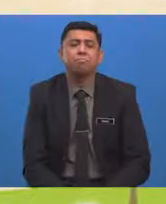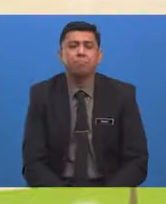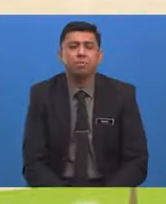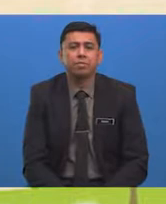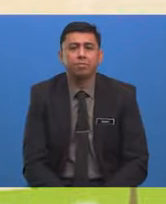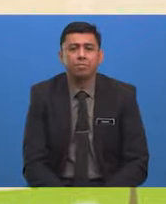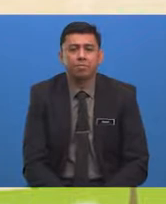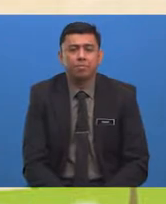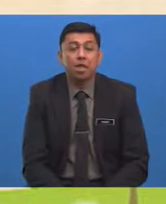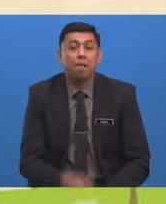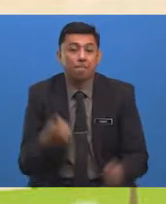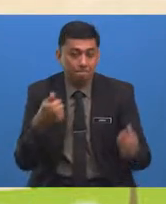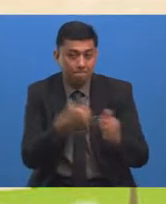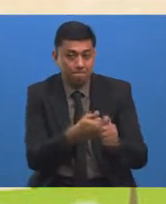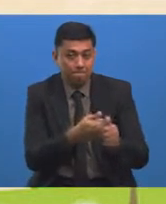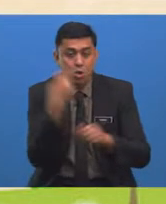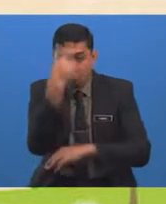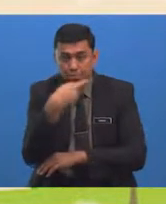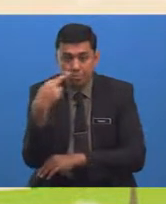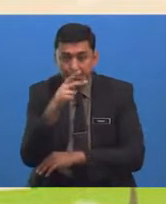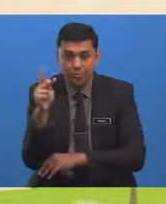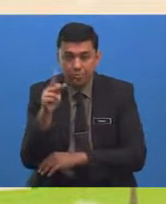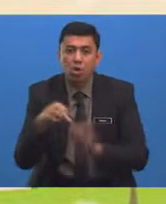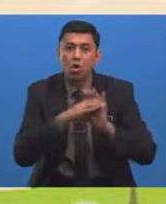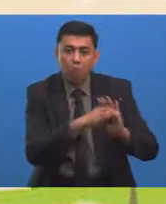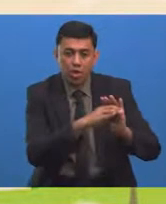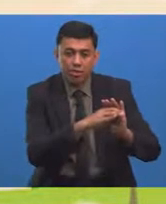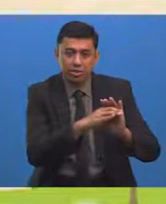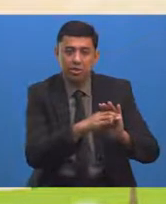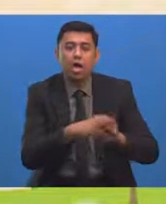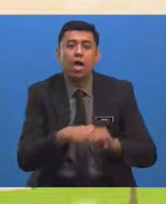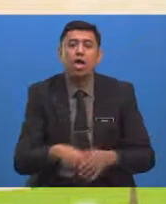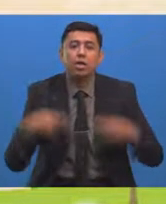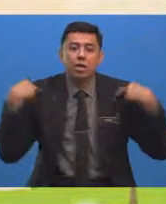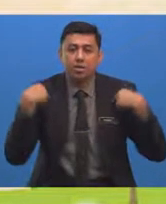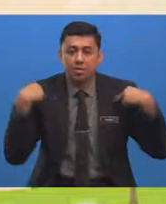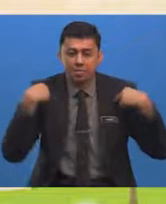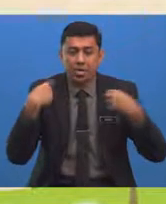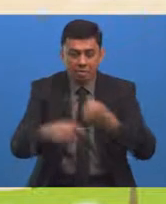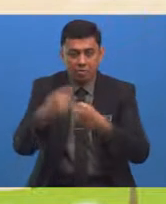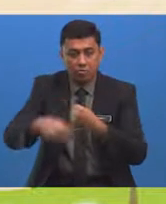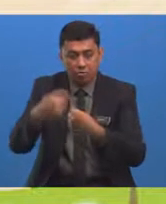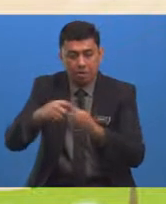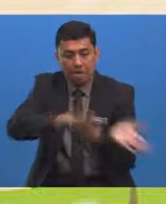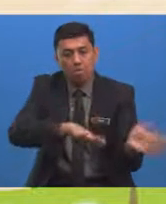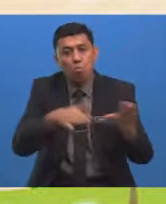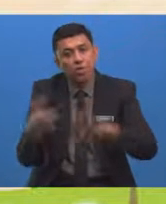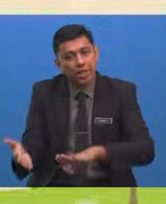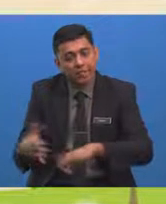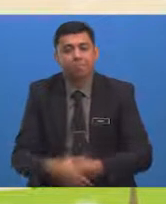Berikut merupakan beberapa contoh haiwan yang diancam kepupusan